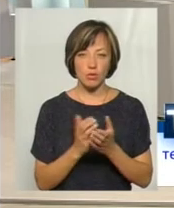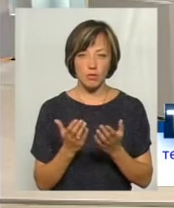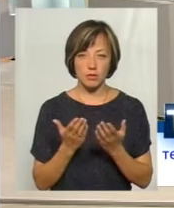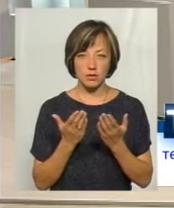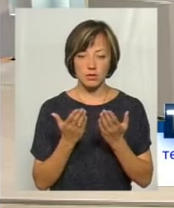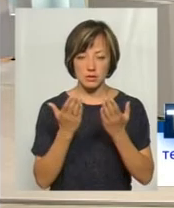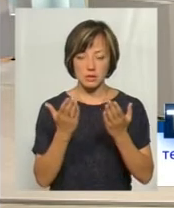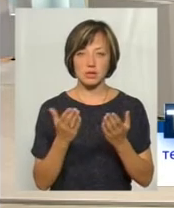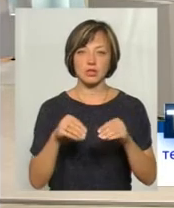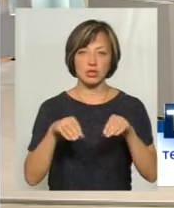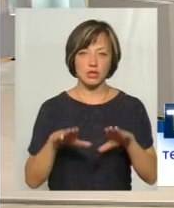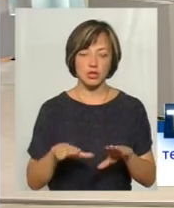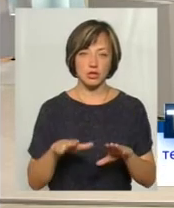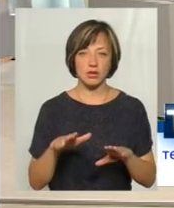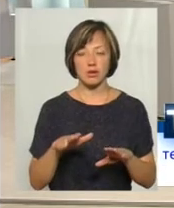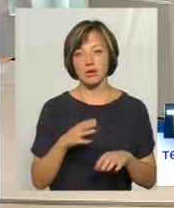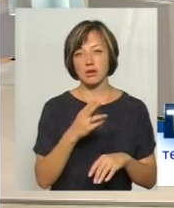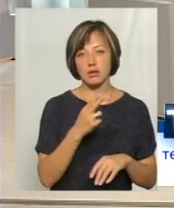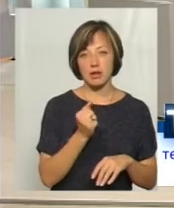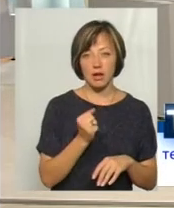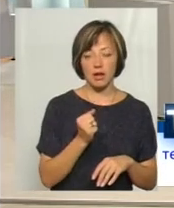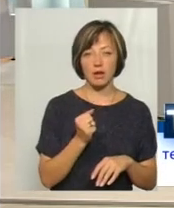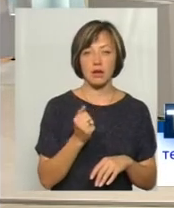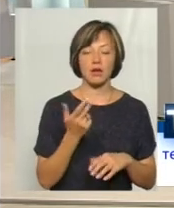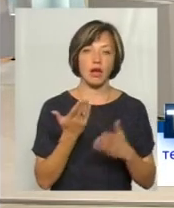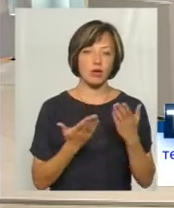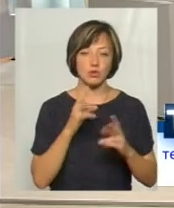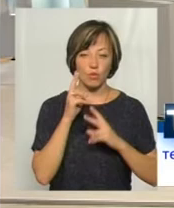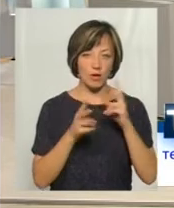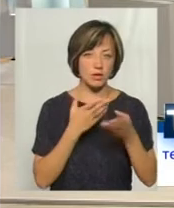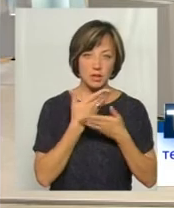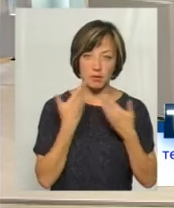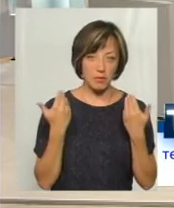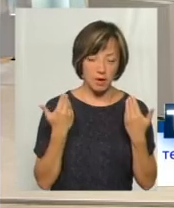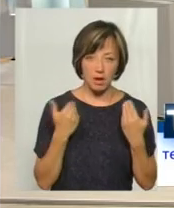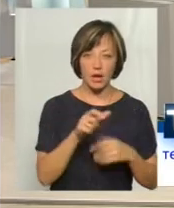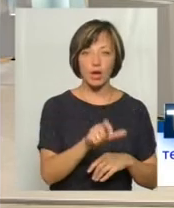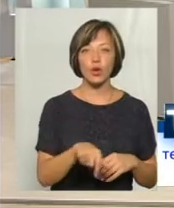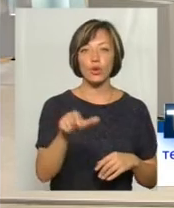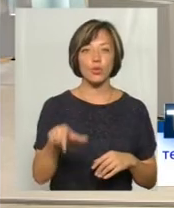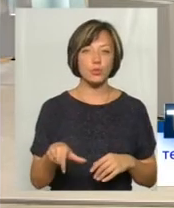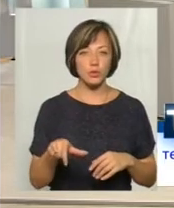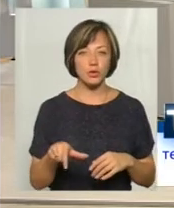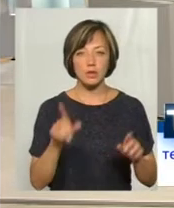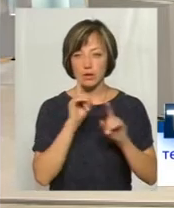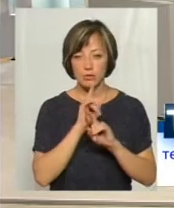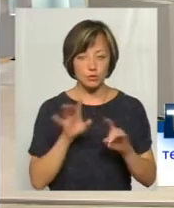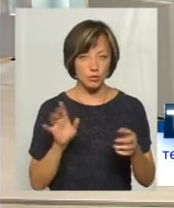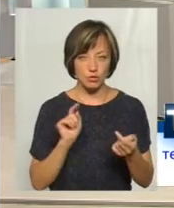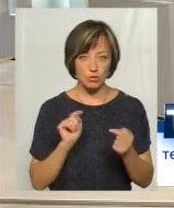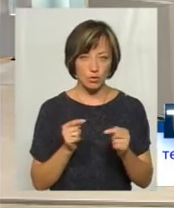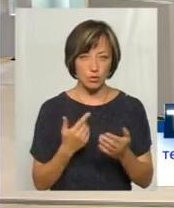ним і прийняти рішення. Якщо ж не буде ніяких зауважень, і мешканці не будуть ні